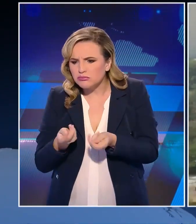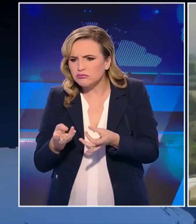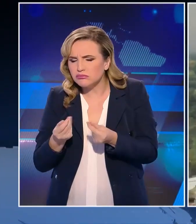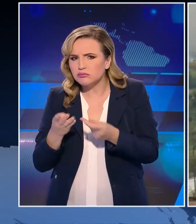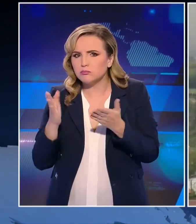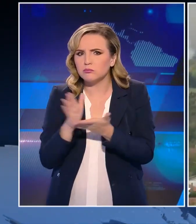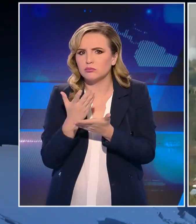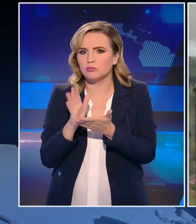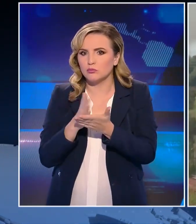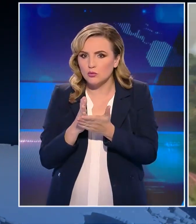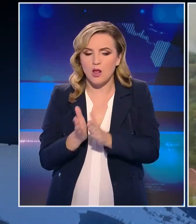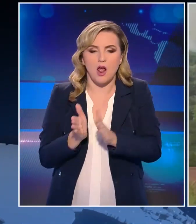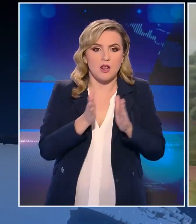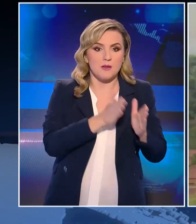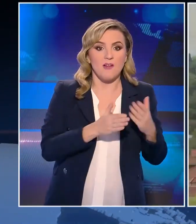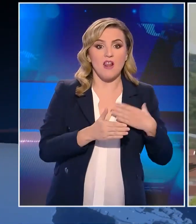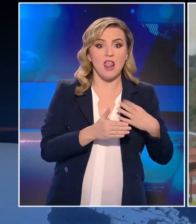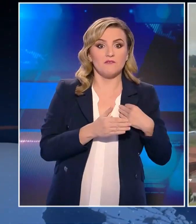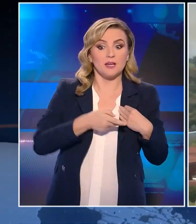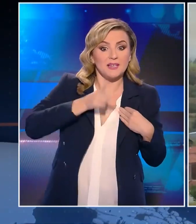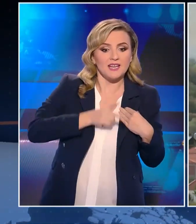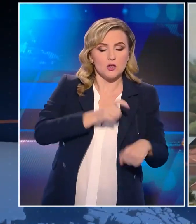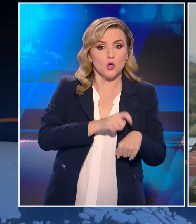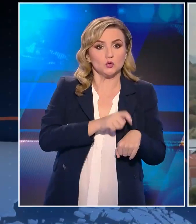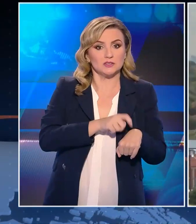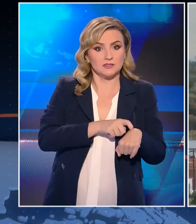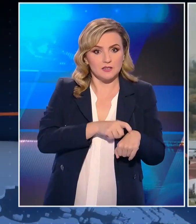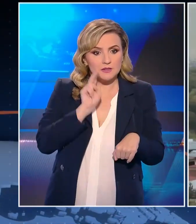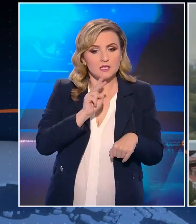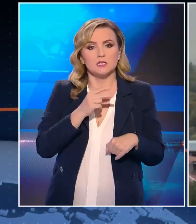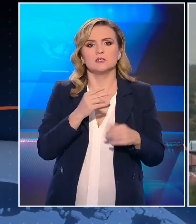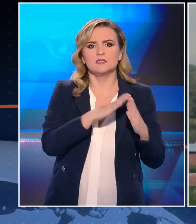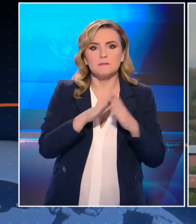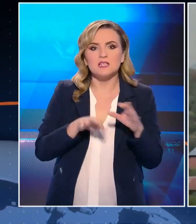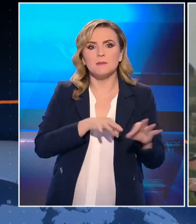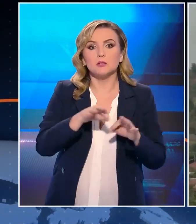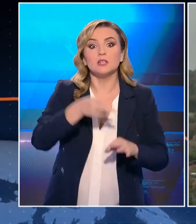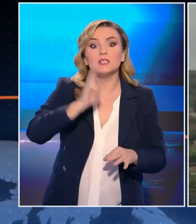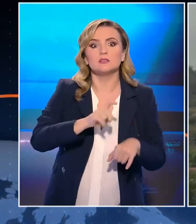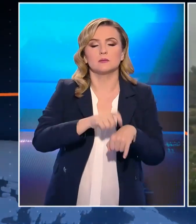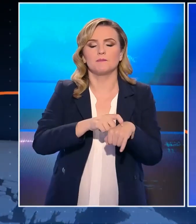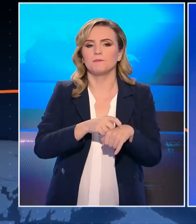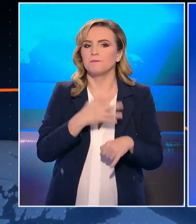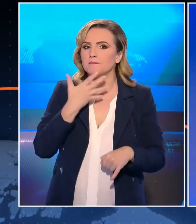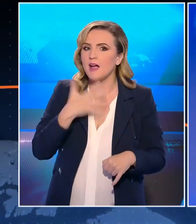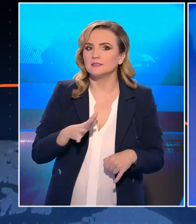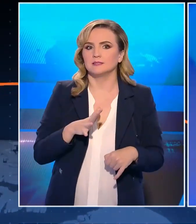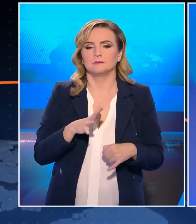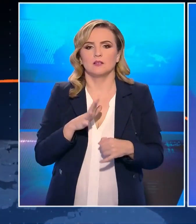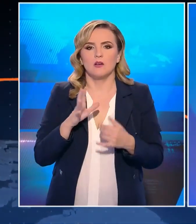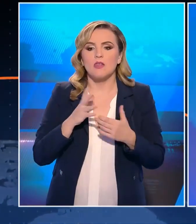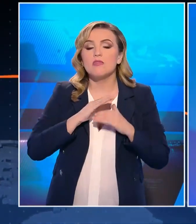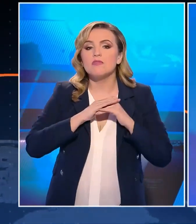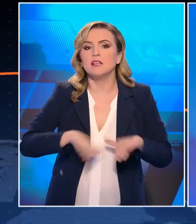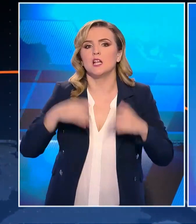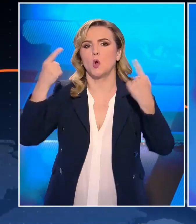βλέπουν, όπως εδώ στη Λευκήμη, να απειλούνται για άλλη μια φορά τα σπίτια και οι περιουσίες τους. Εφιάλτης λοιπόν Αναστασία χωρίς